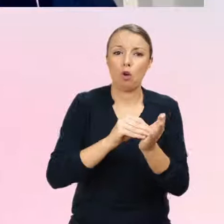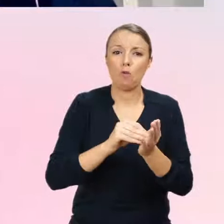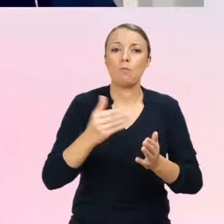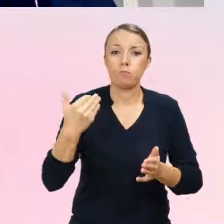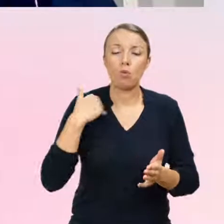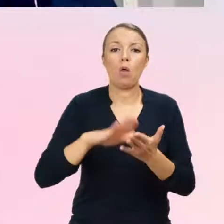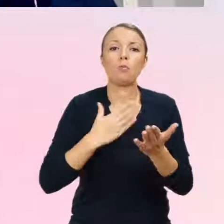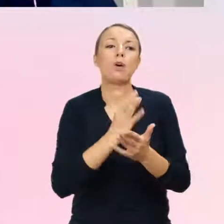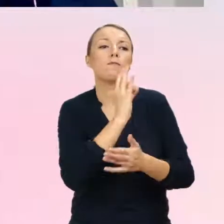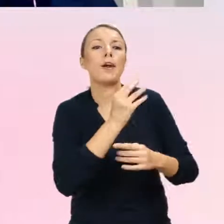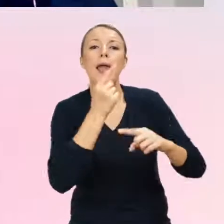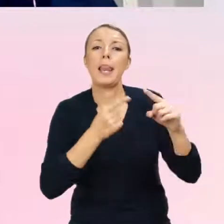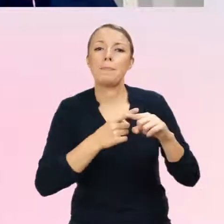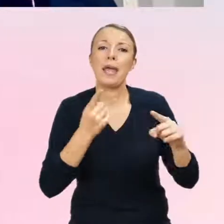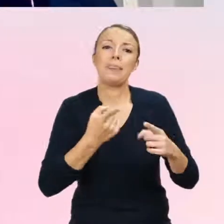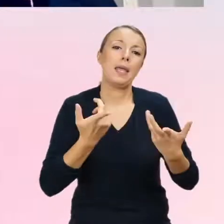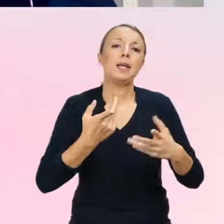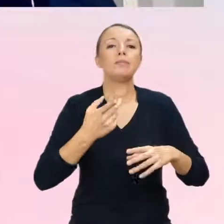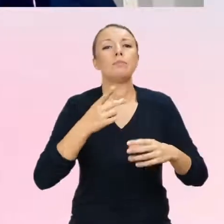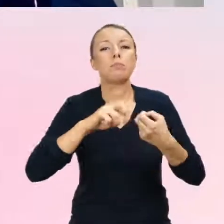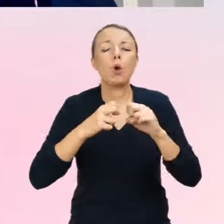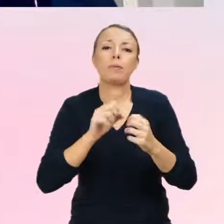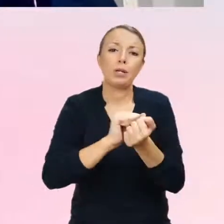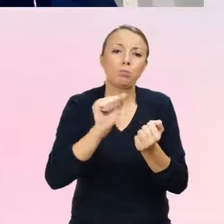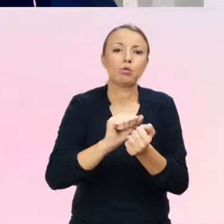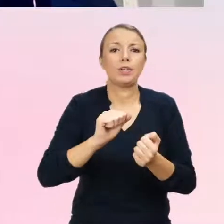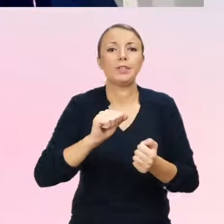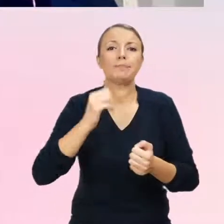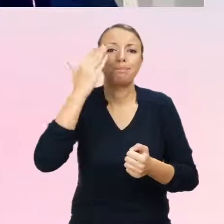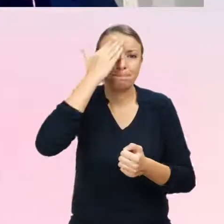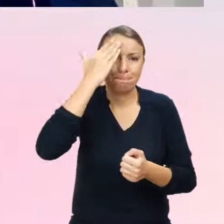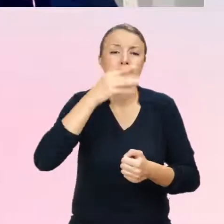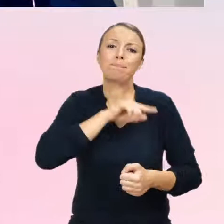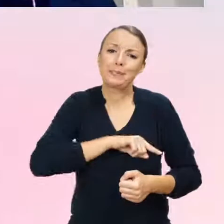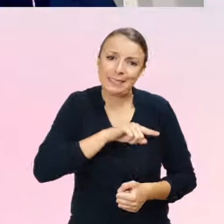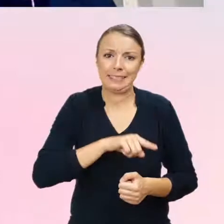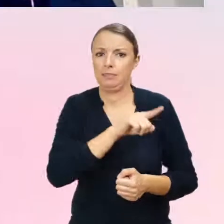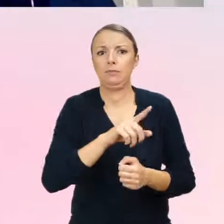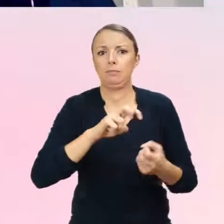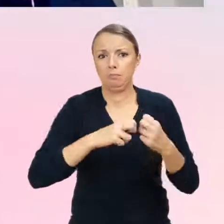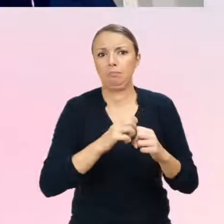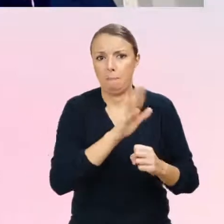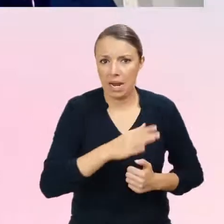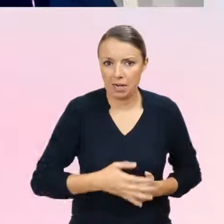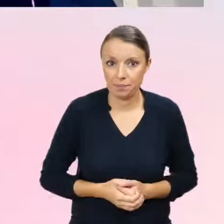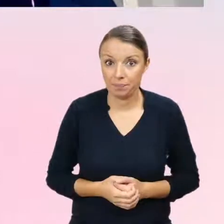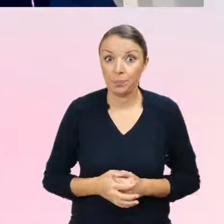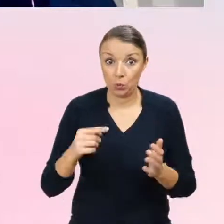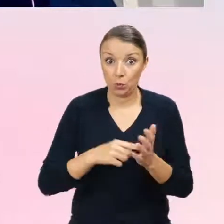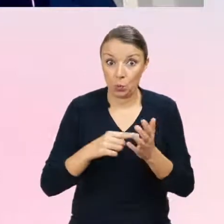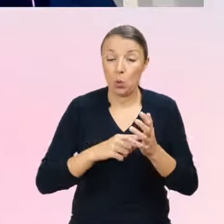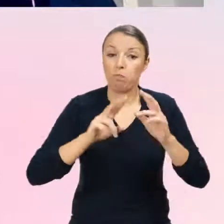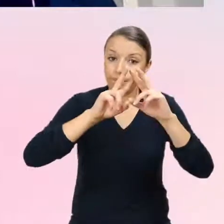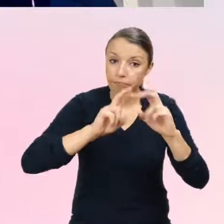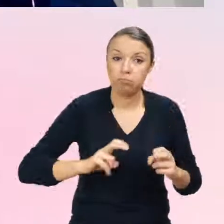psychiatryczne. I to jest ta populacja, wobec której to badanie pokazuje, że ta